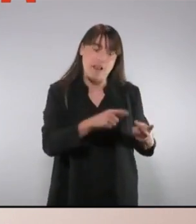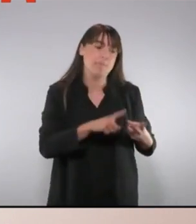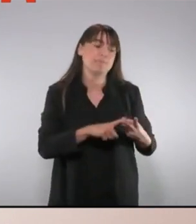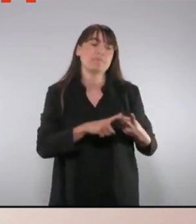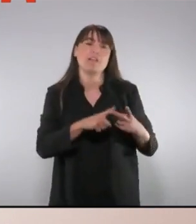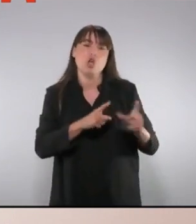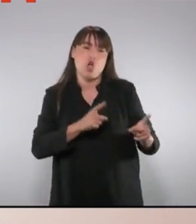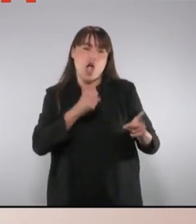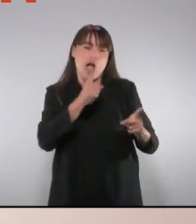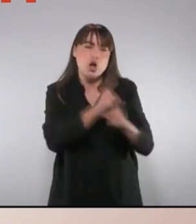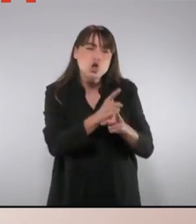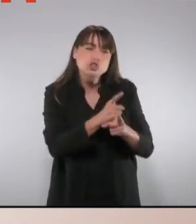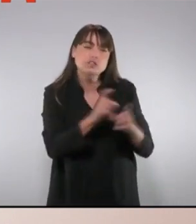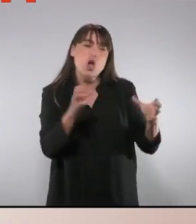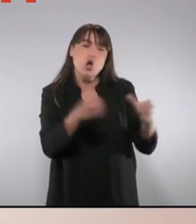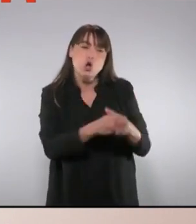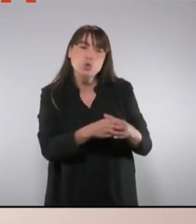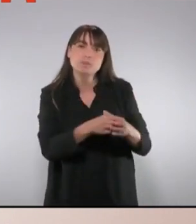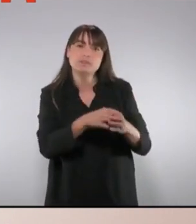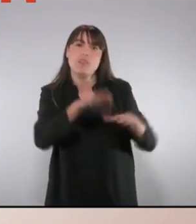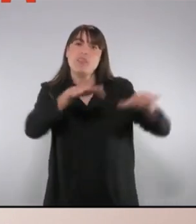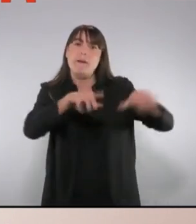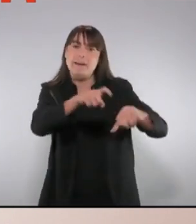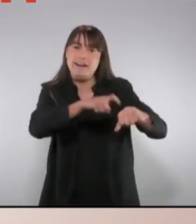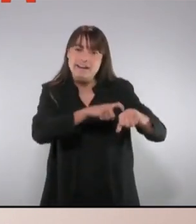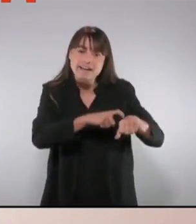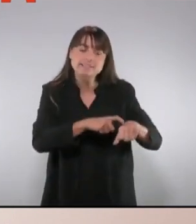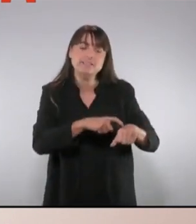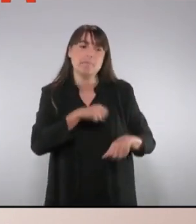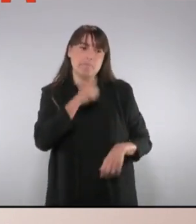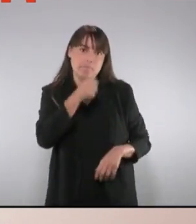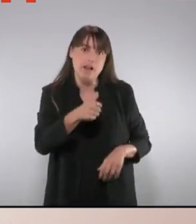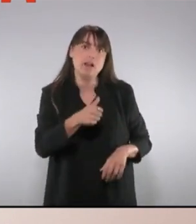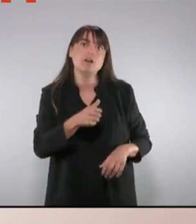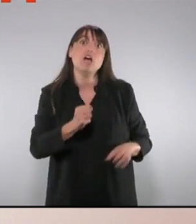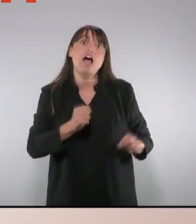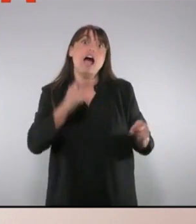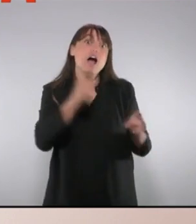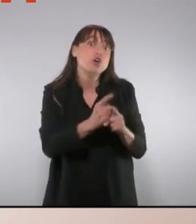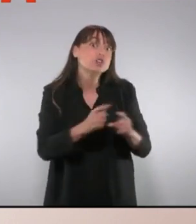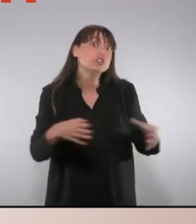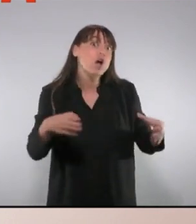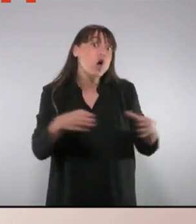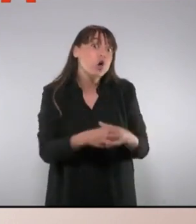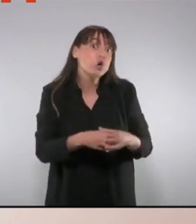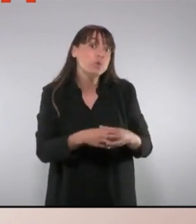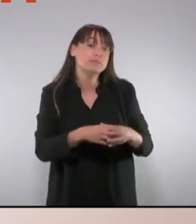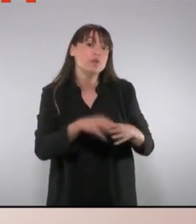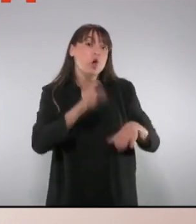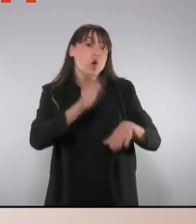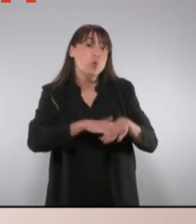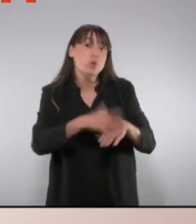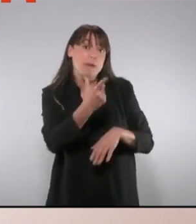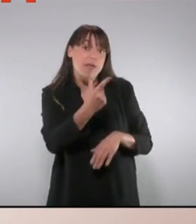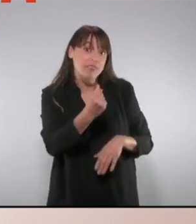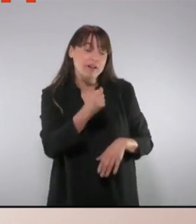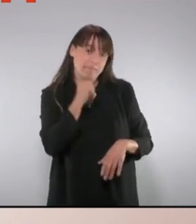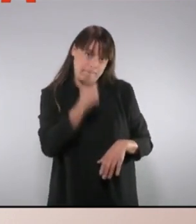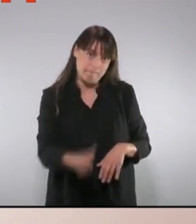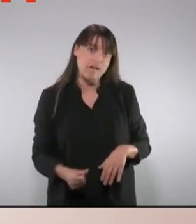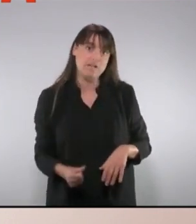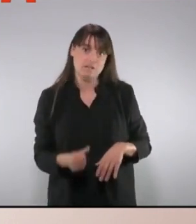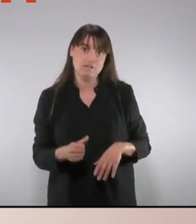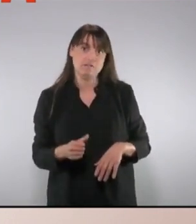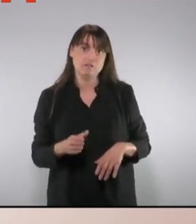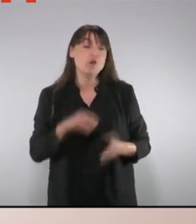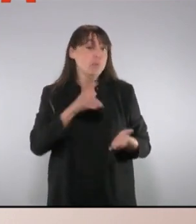origen o per la seva situació econòmica amb violència i fer-ho un marc de crisi social i de desigualtat. Aquestes situacions i aquest ús de la violència